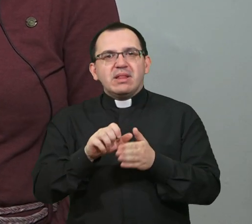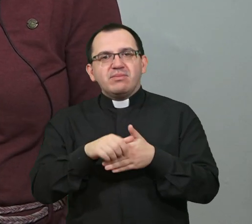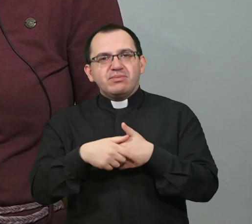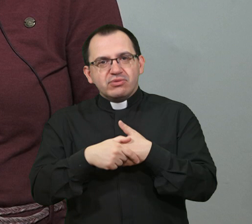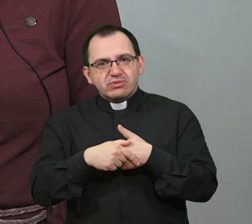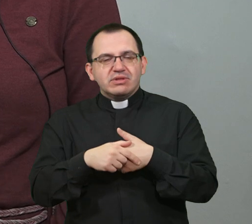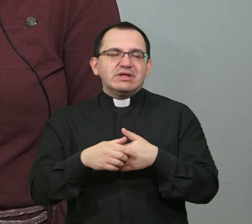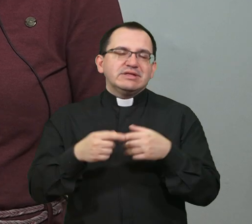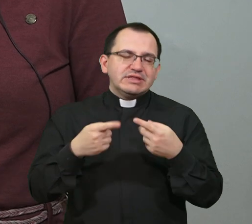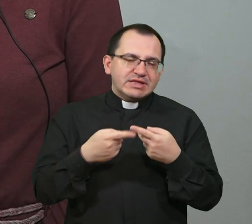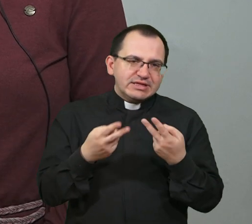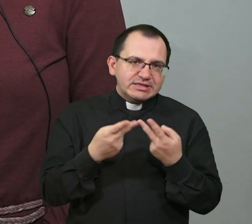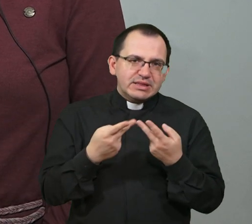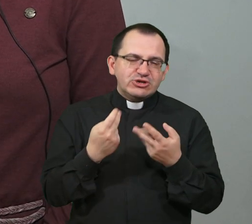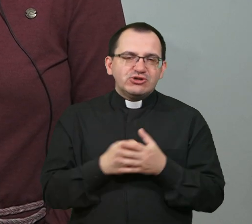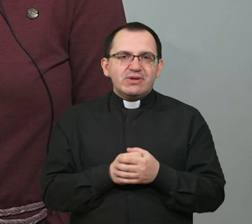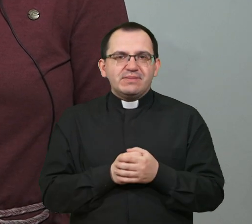medom nam je isto jedna atrakcija.